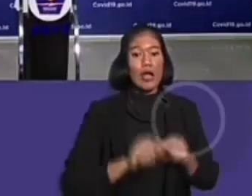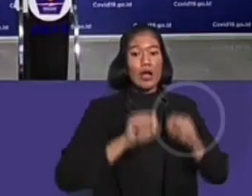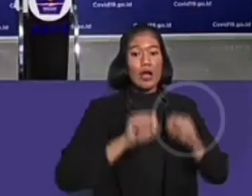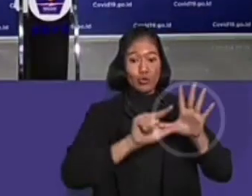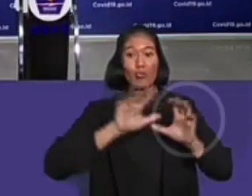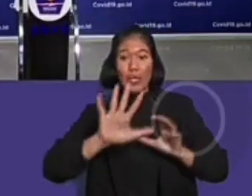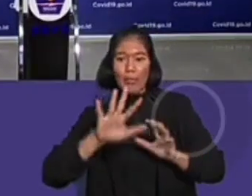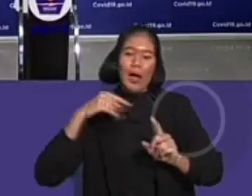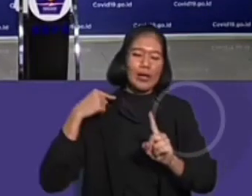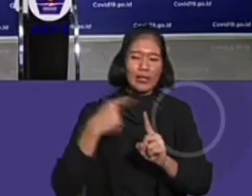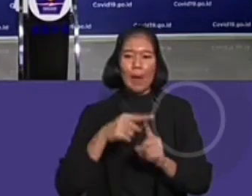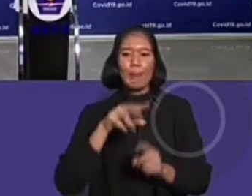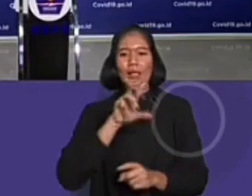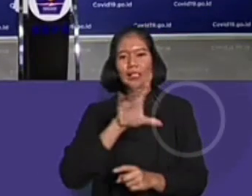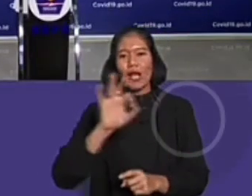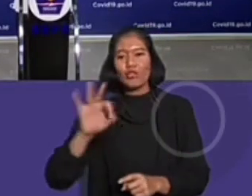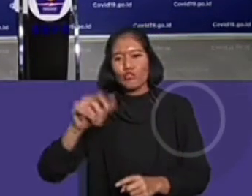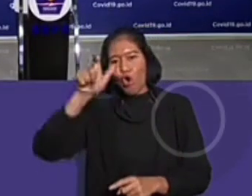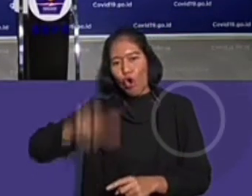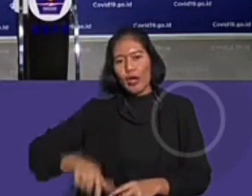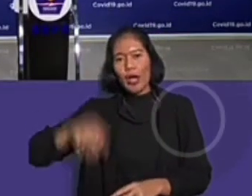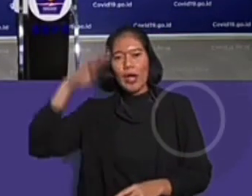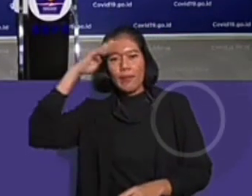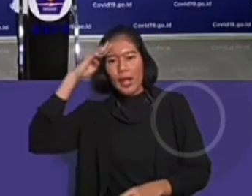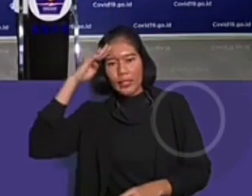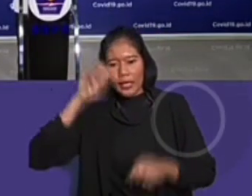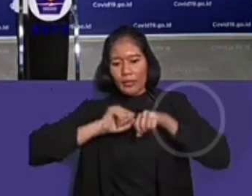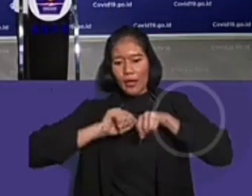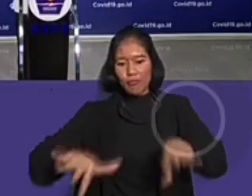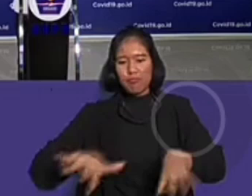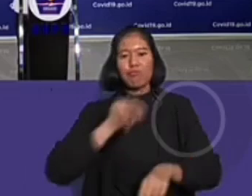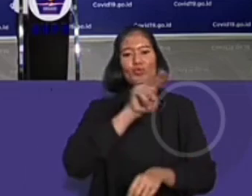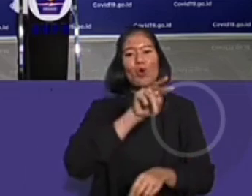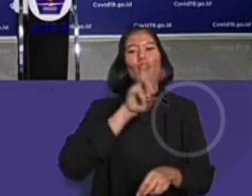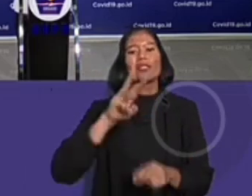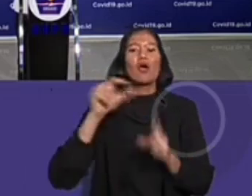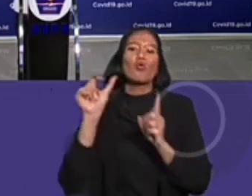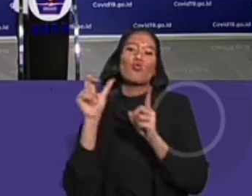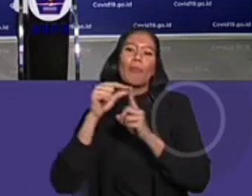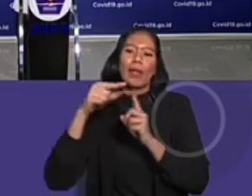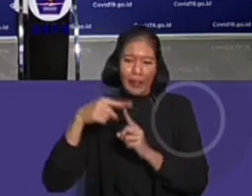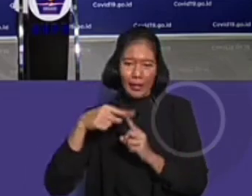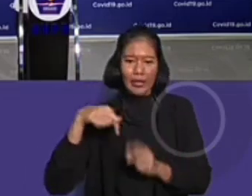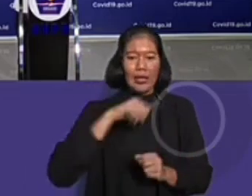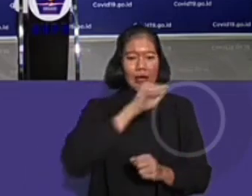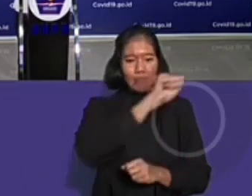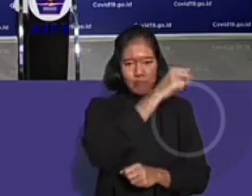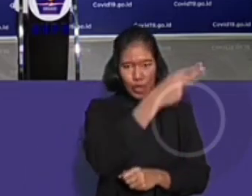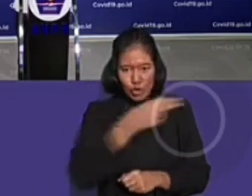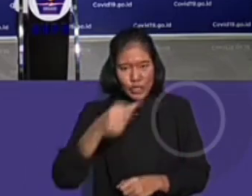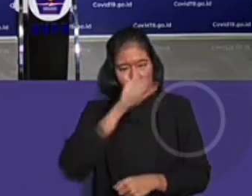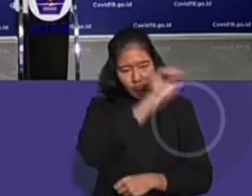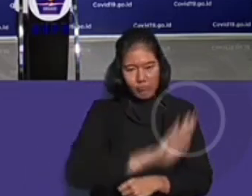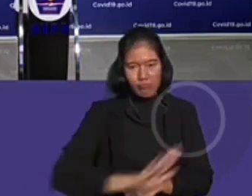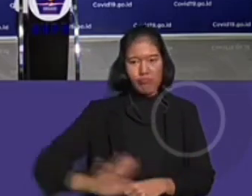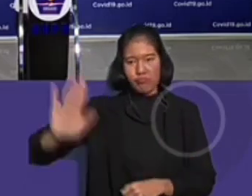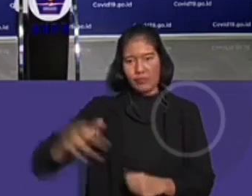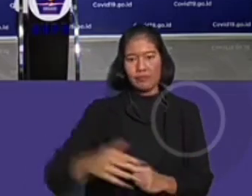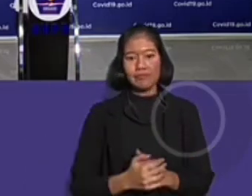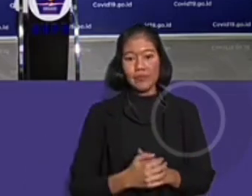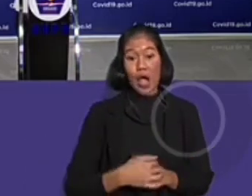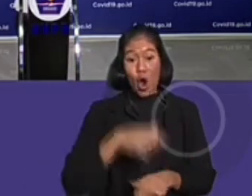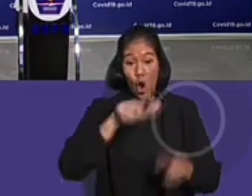150 petugas lapangan di 23 UPT BP-2MI se-Indonesia. Mereka adalah para